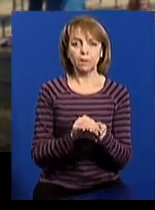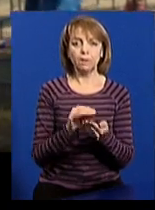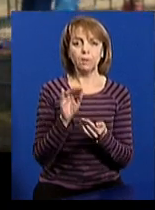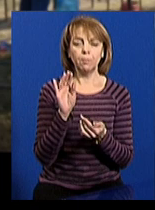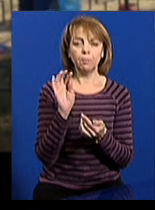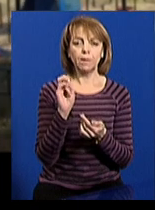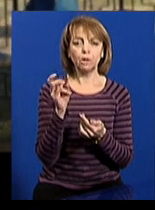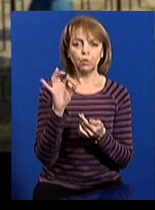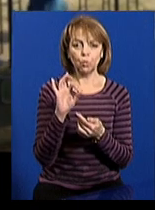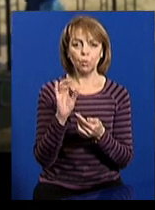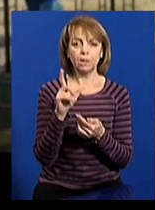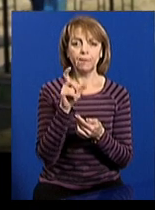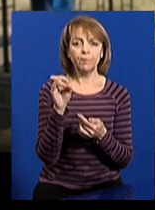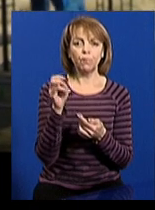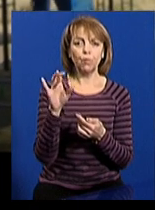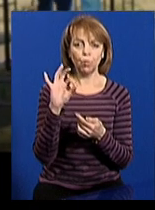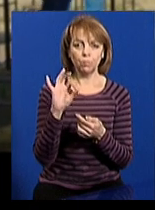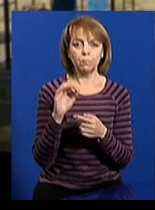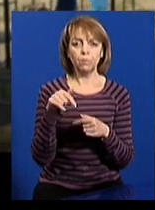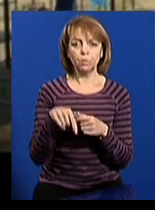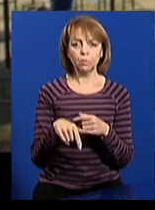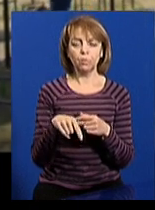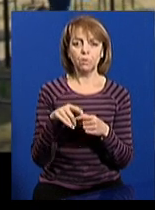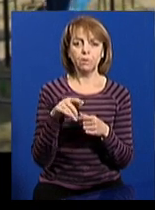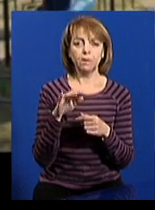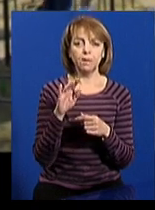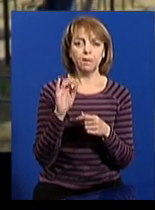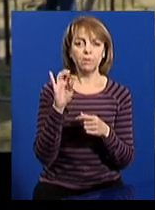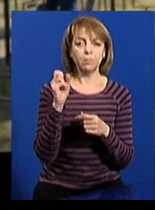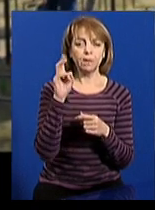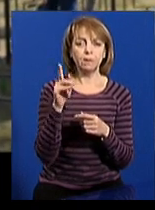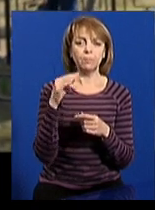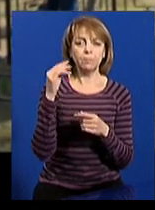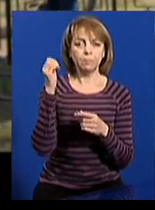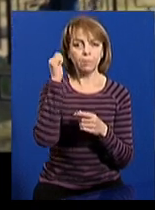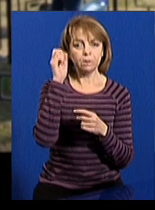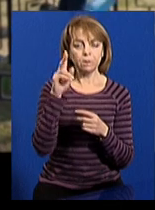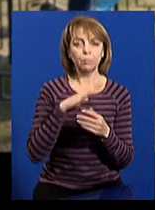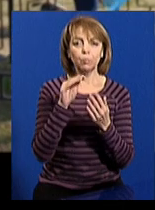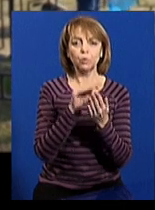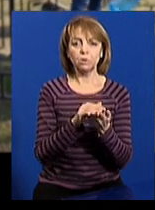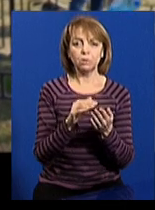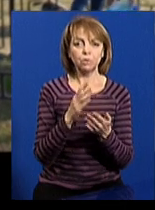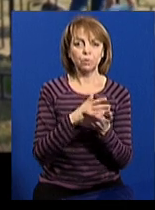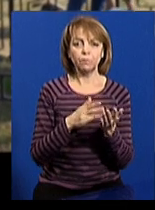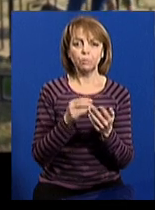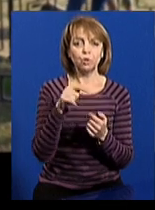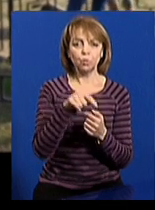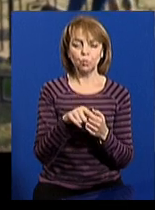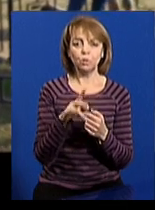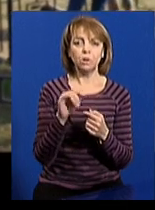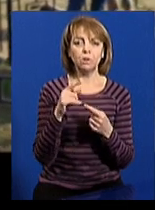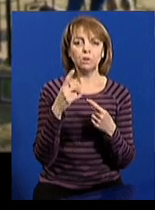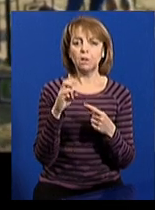Блакитного і Хвильового. Ілана Блакитного – це пам'ятний знак, адже він похований був зовсім не тут і зовсім не на